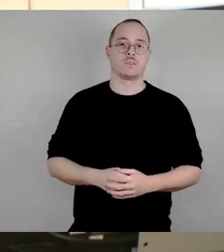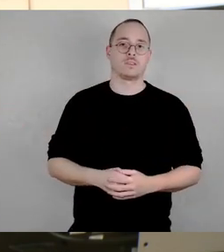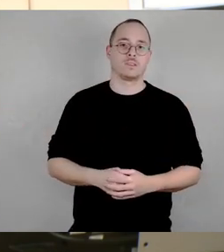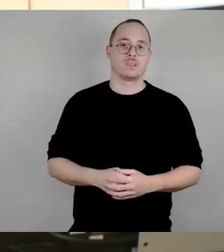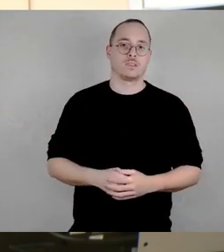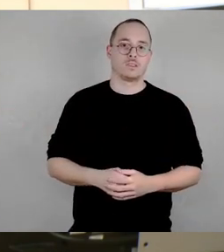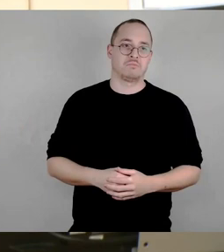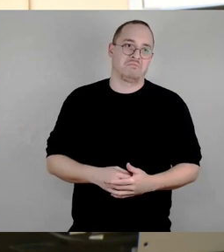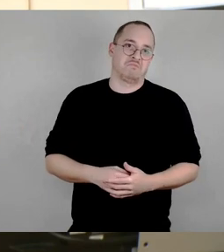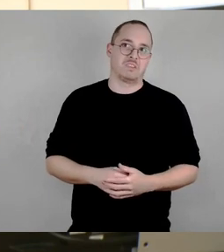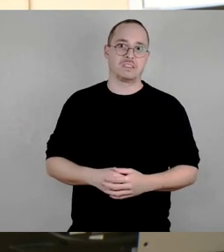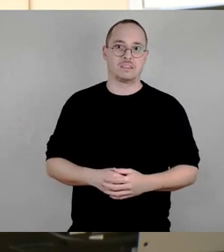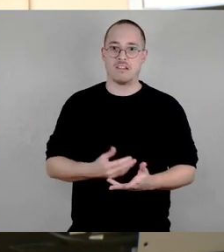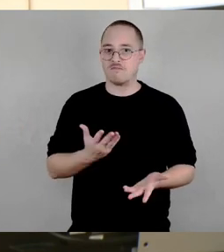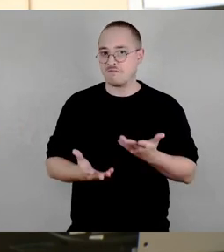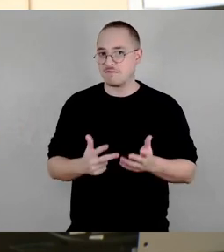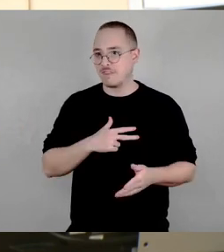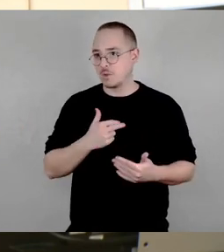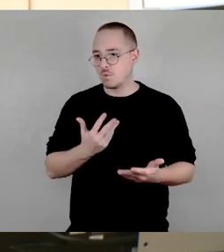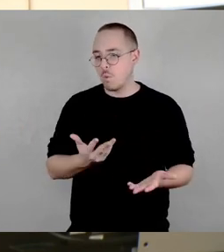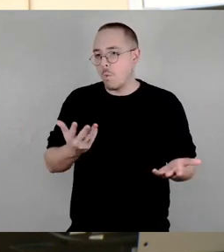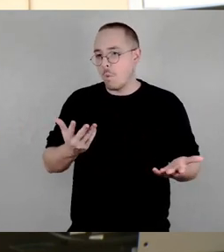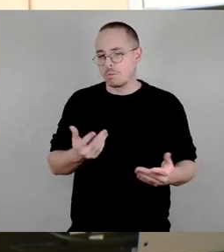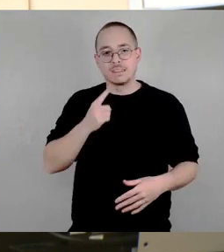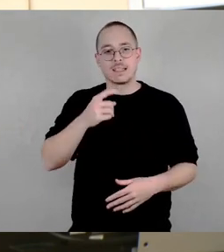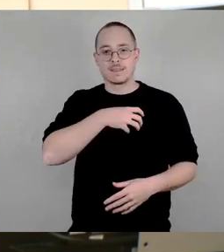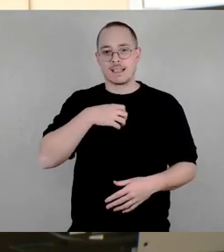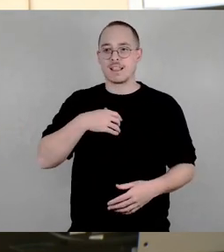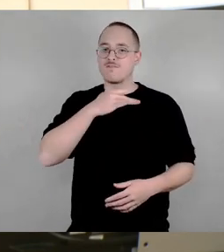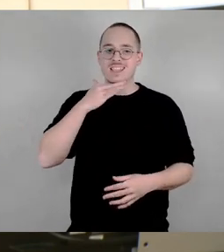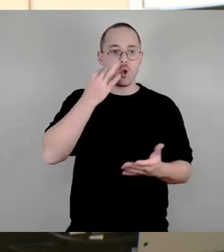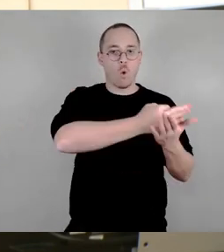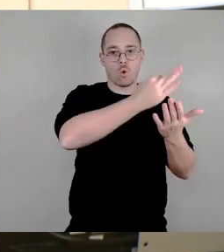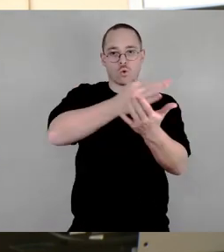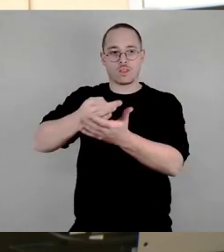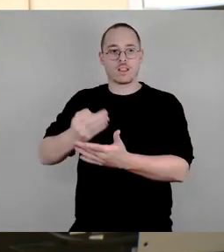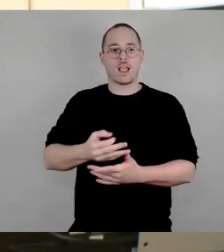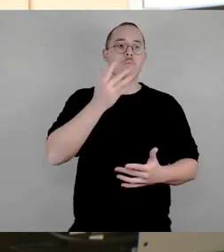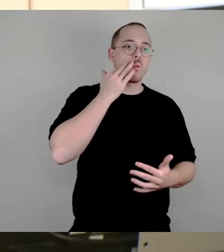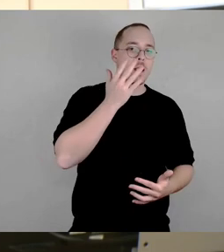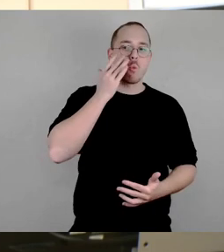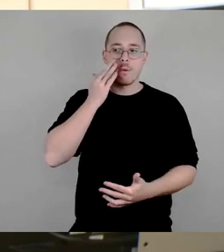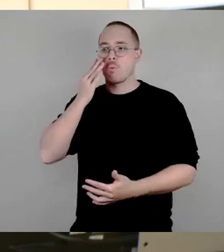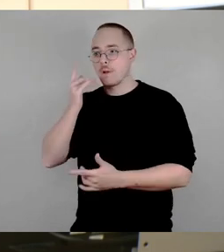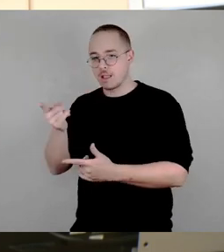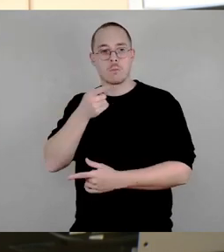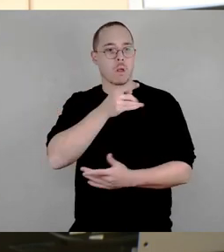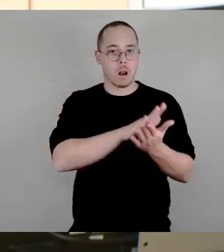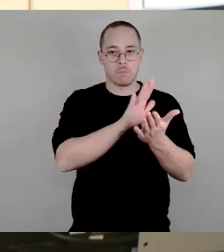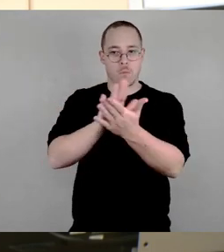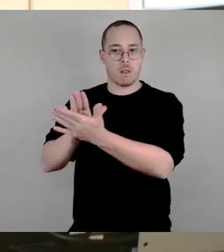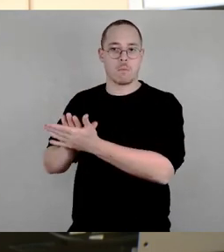unsicherer als andere Radwegführungen und angesichts der Platzverhältnisse ist es eigentlich auch die optimale Variante, die wir dort haben.